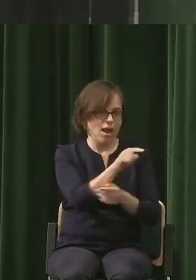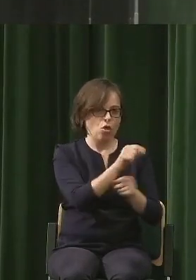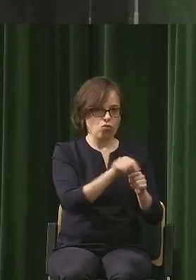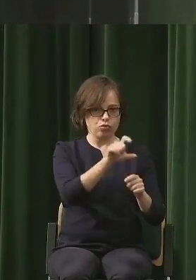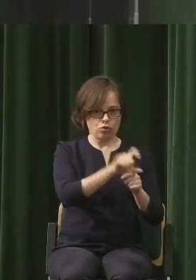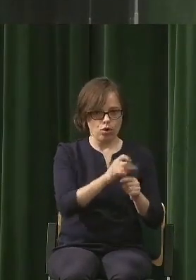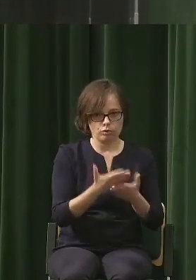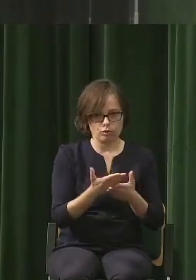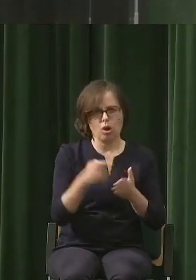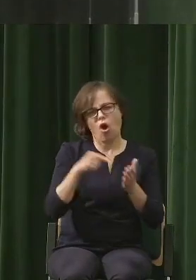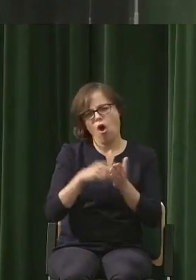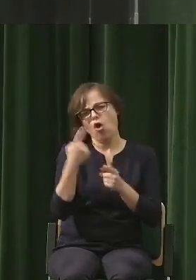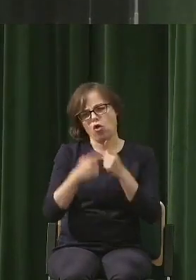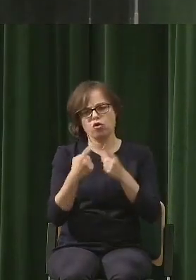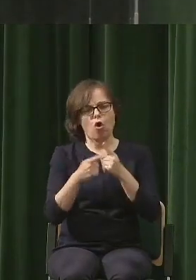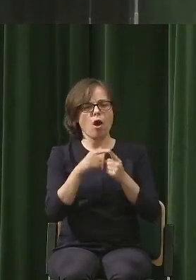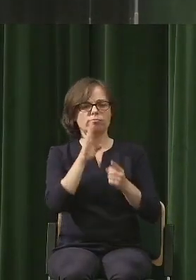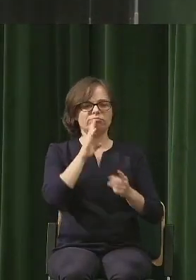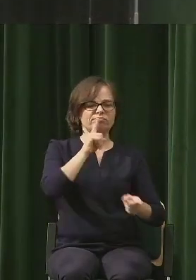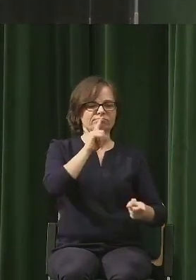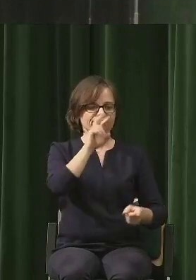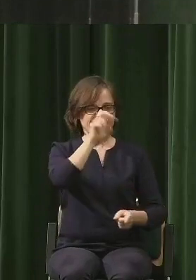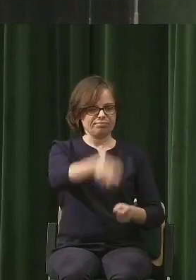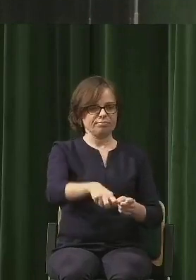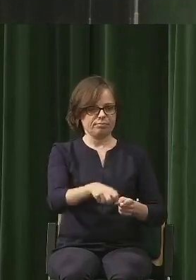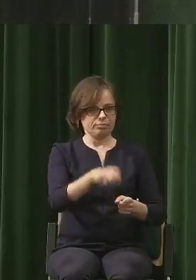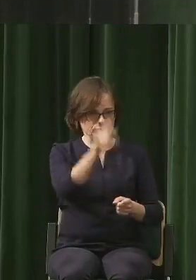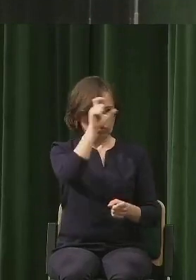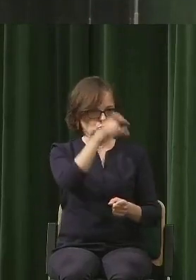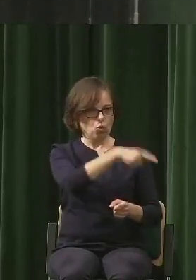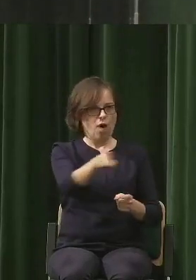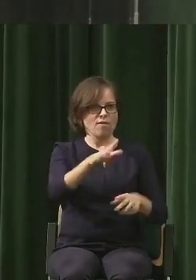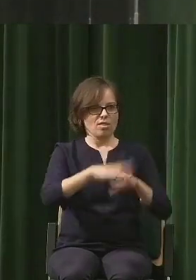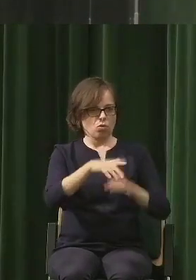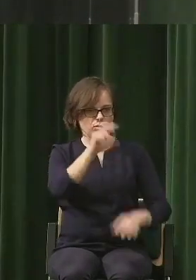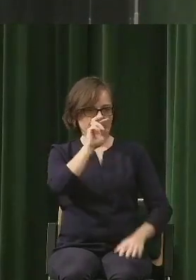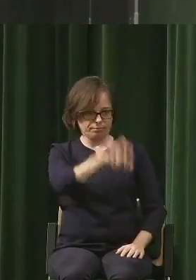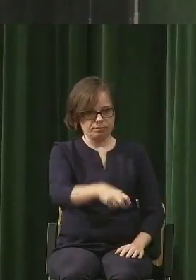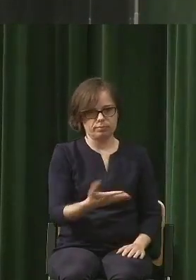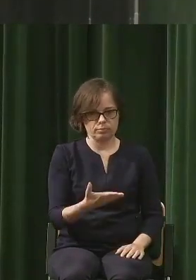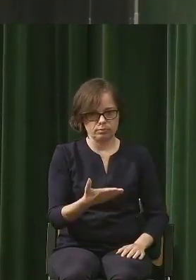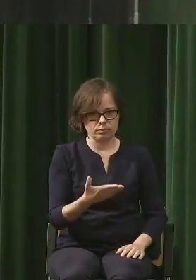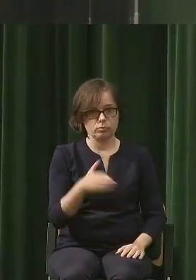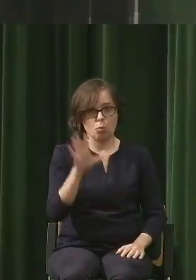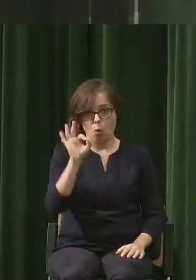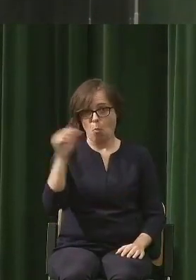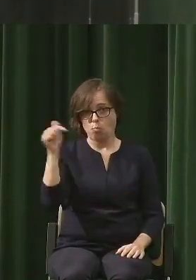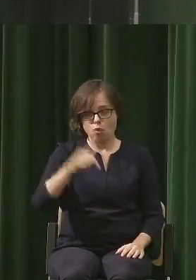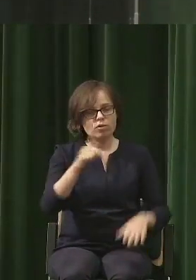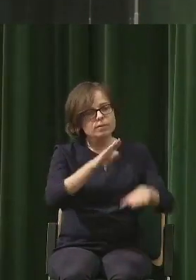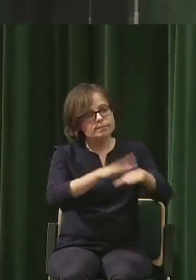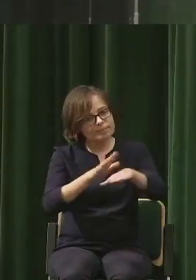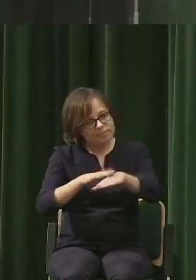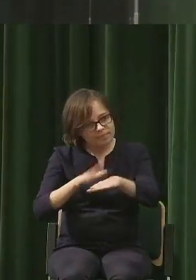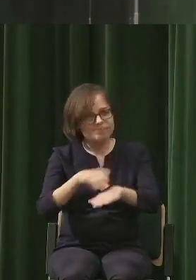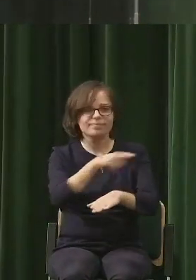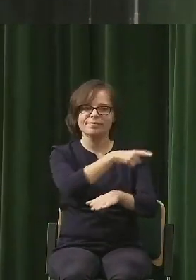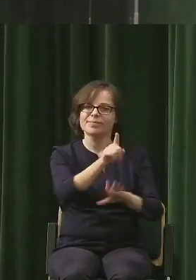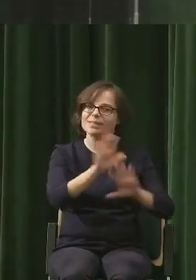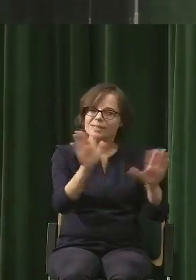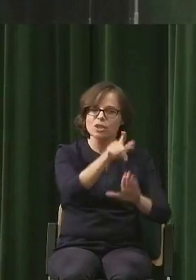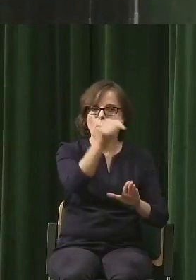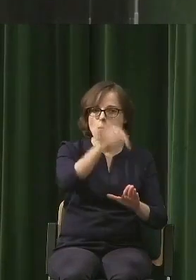takie bardzo paternalistyczne w tym roku do człowieka, bo zamiast powiedzieć mu, apelować do jego zdrowego poczucia, że